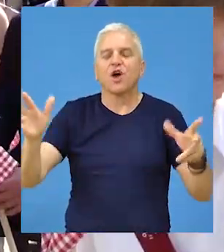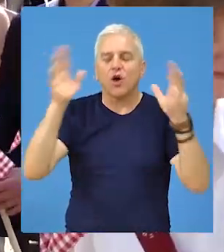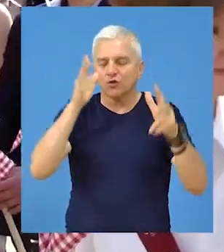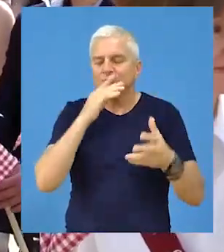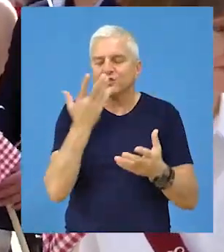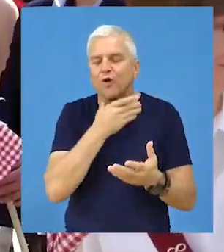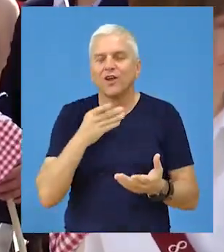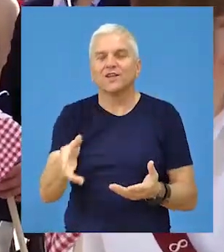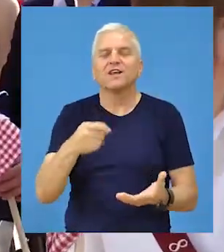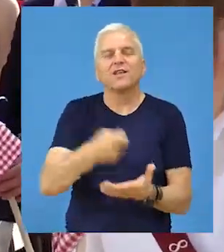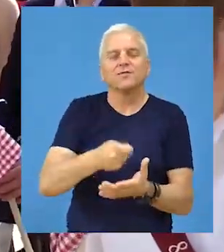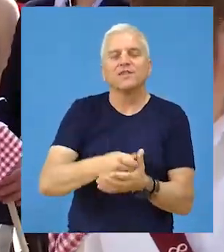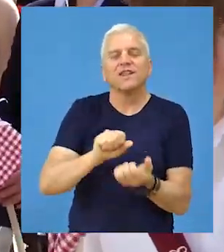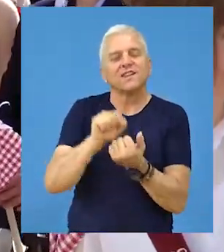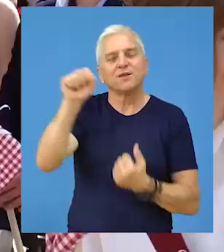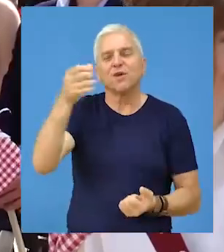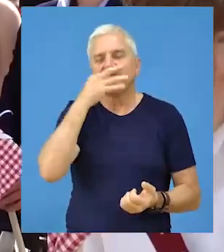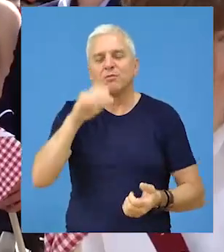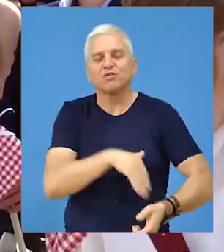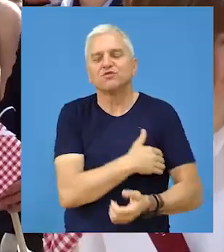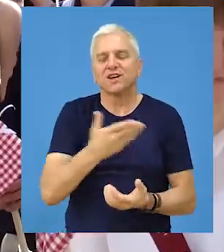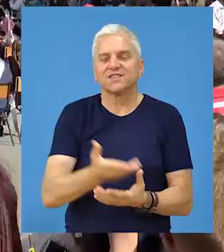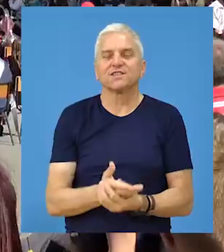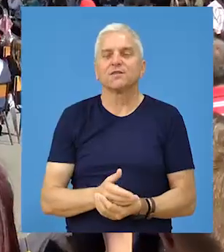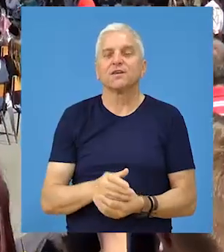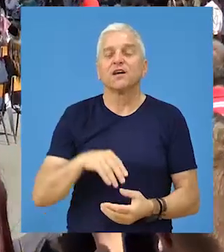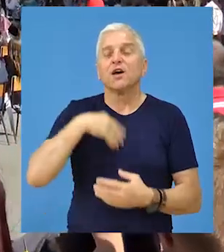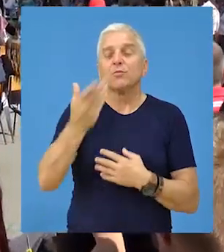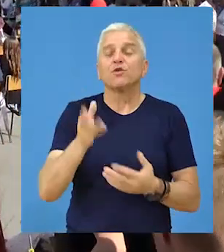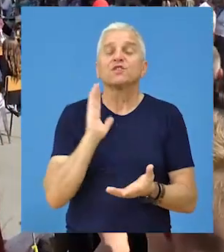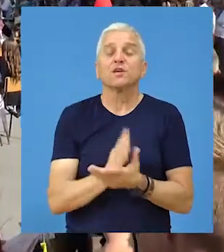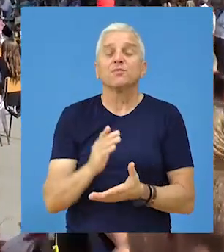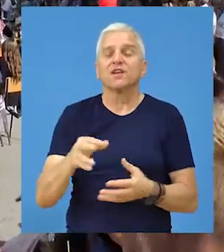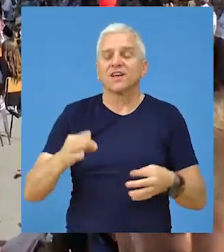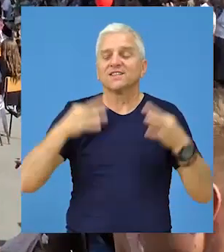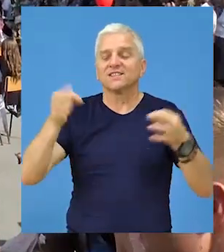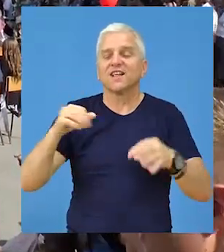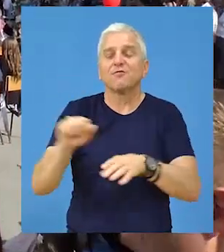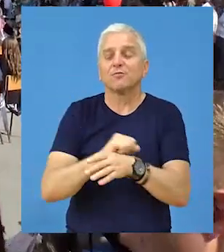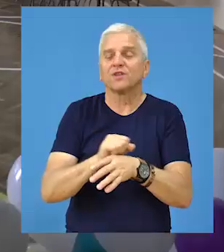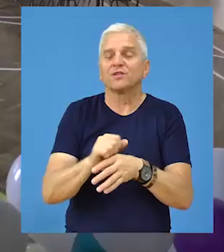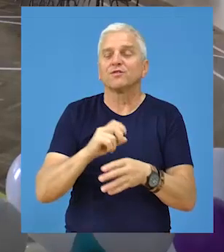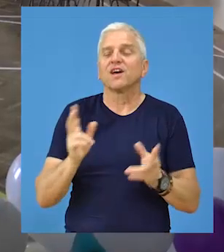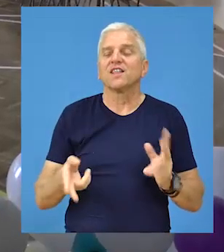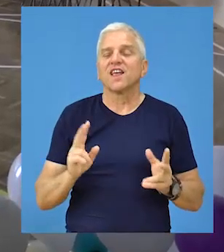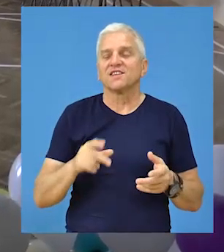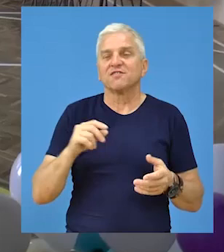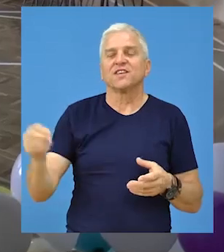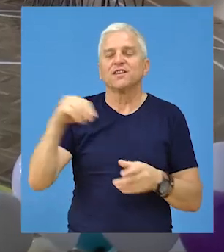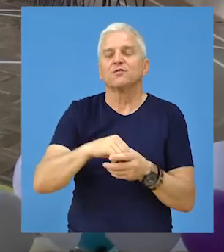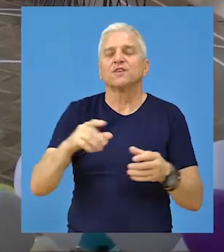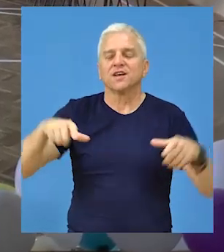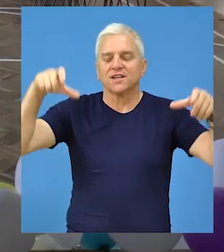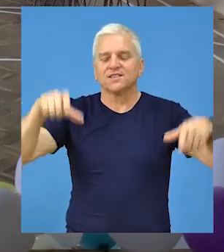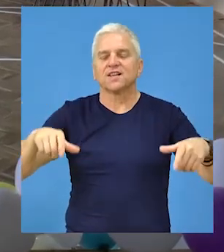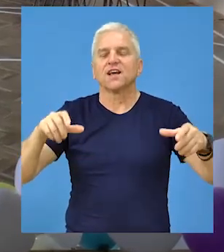govor profesora i dodala nagrade i diploma najboljim učenicima, nakon čega je usledilo slavlje maturanata i nastavnog kadra